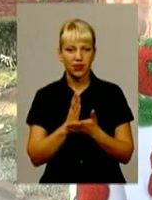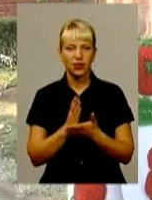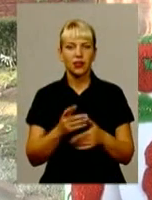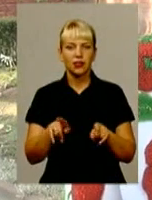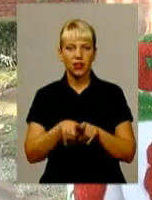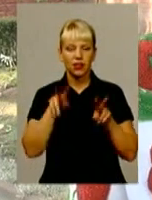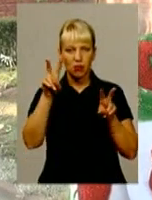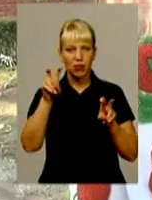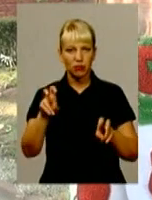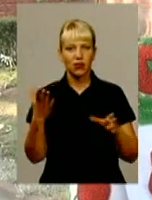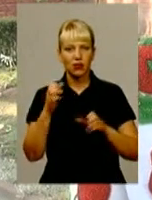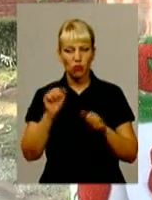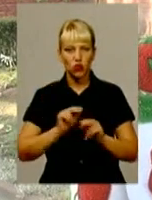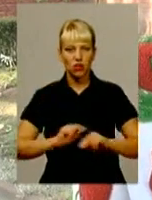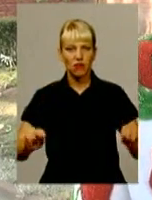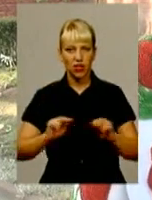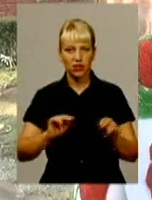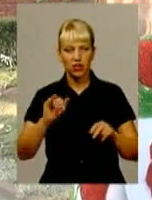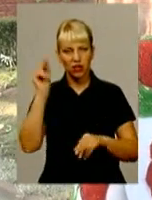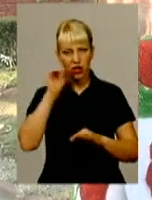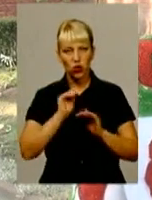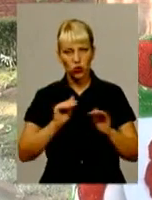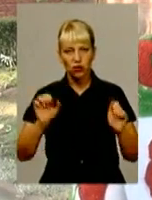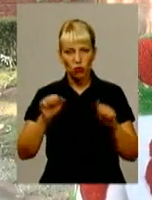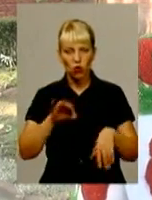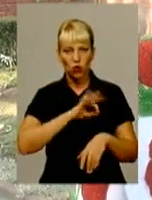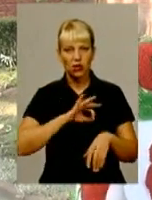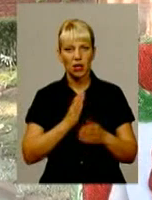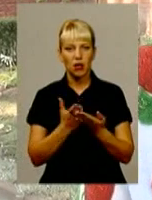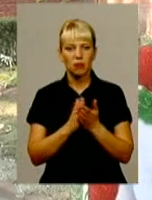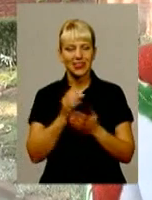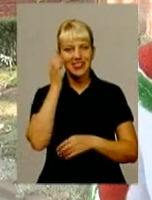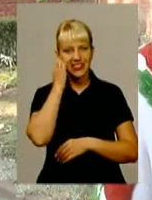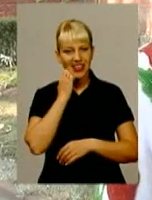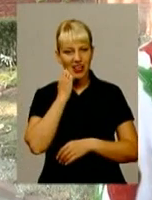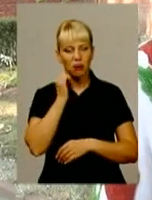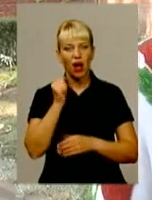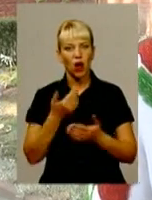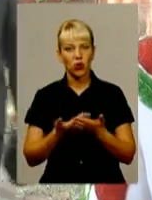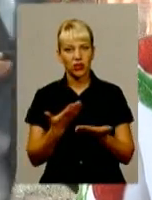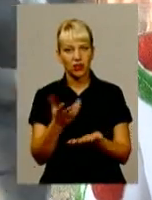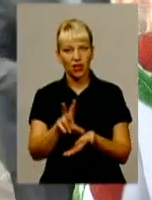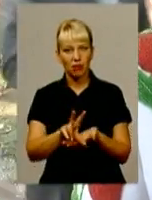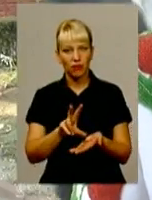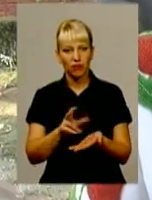предмети, які можна викладати, і учні можуть користуватися підручниками старими. От, наприклад,